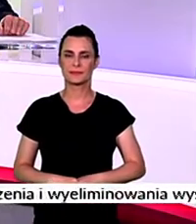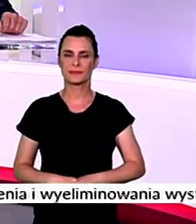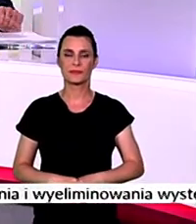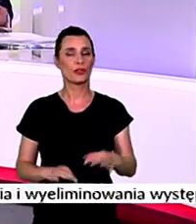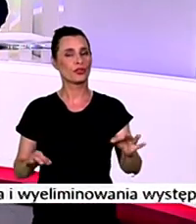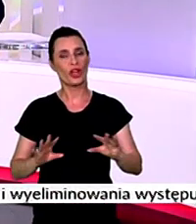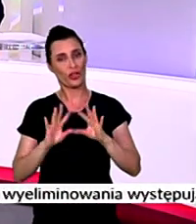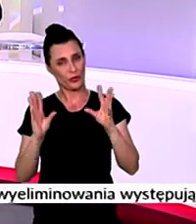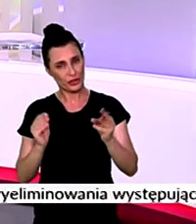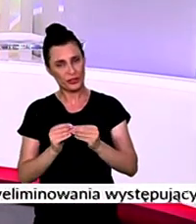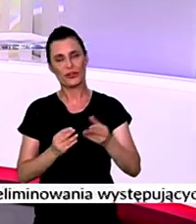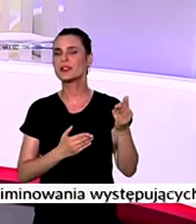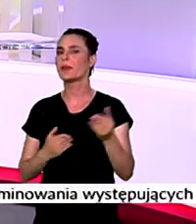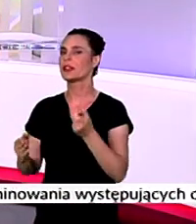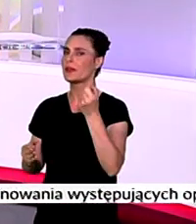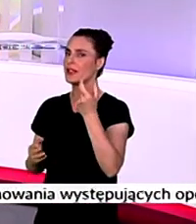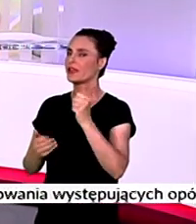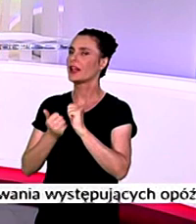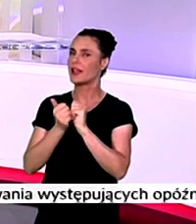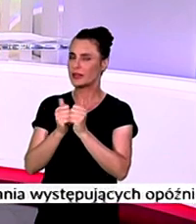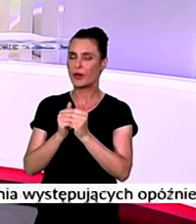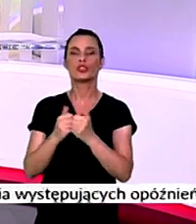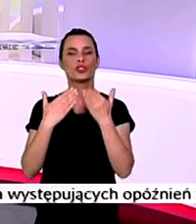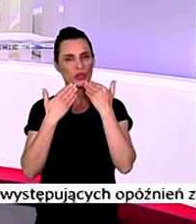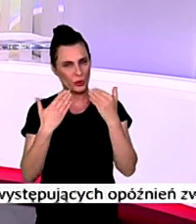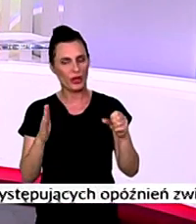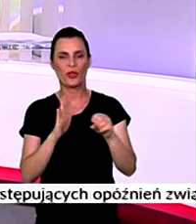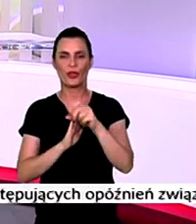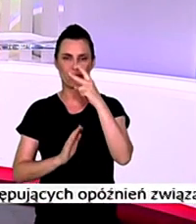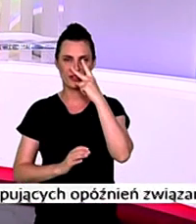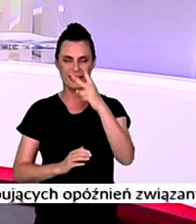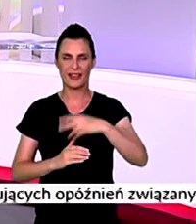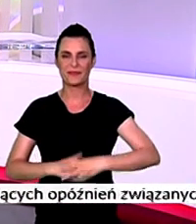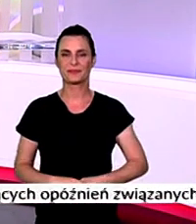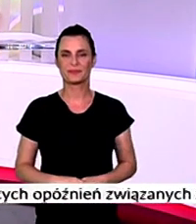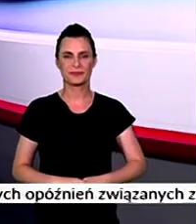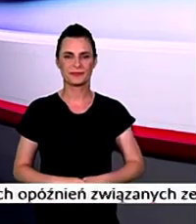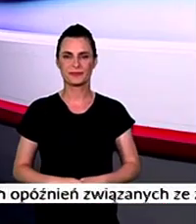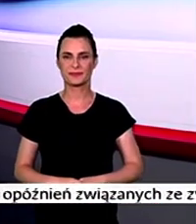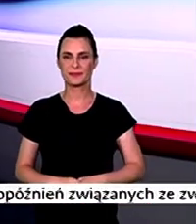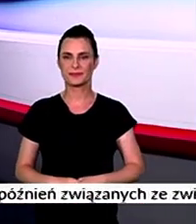To wszystko teraz. Za chwilę Sport i Bogdan Saturnus. Dziękuję za uwagę. Spokojnej nocy. Do zobaczenia.